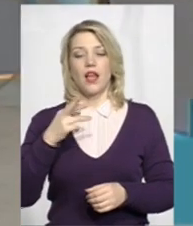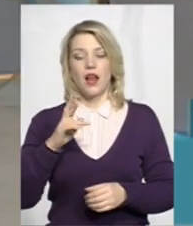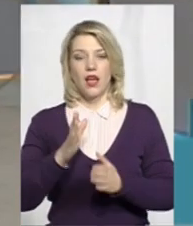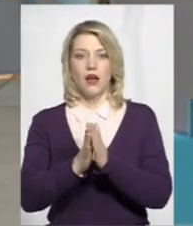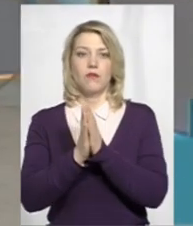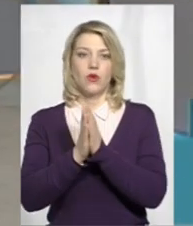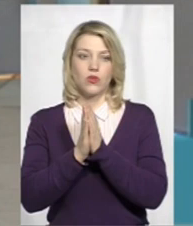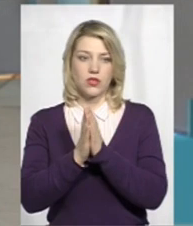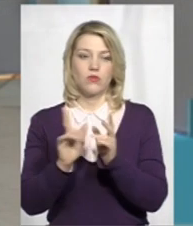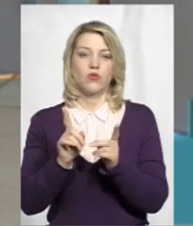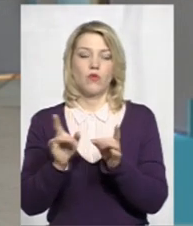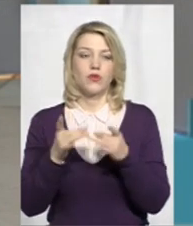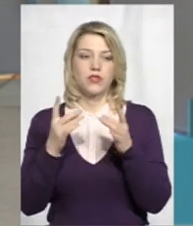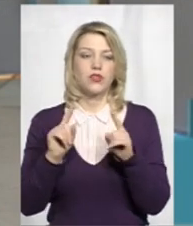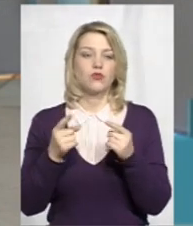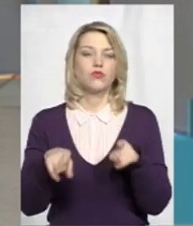як так.